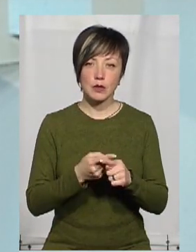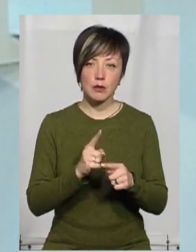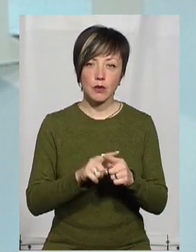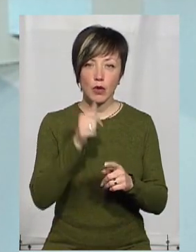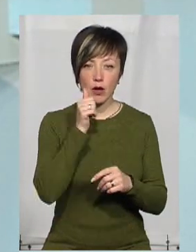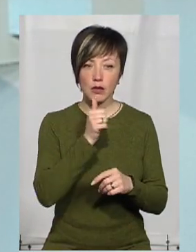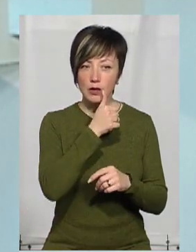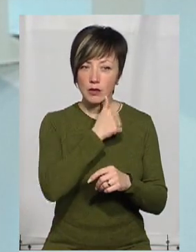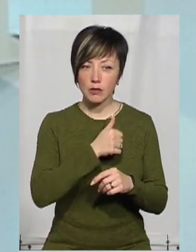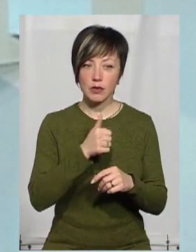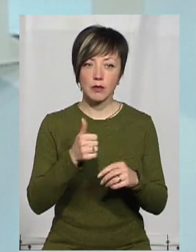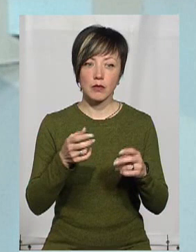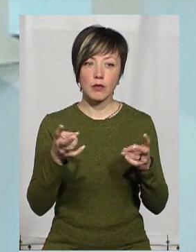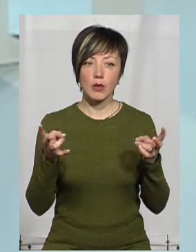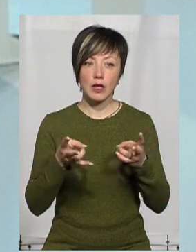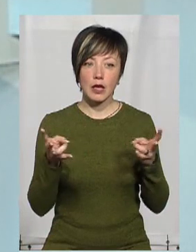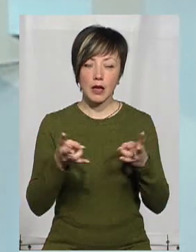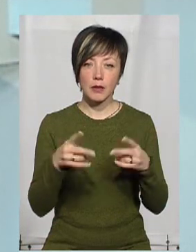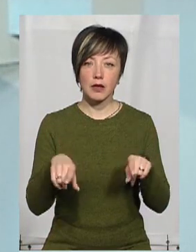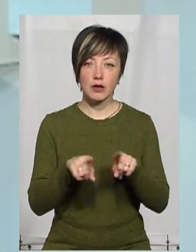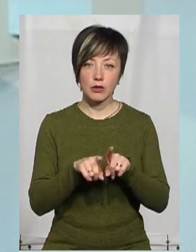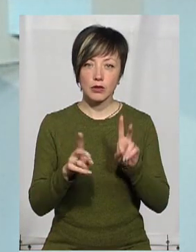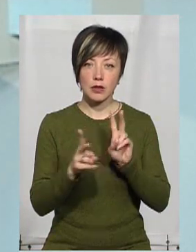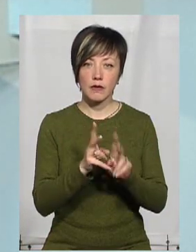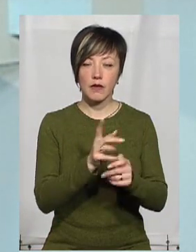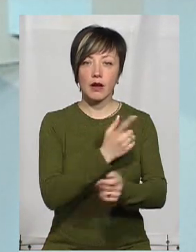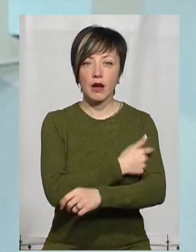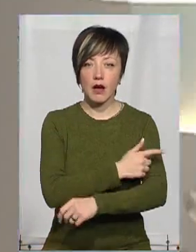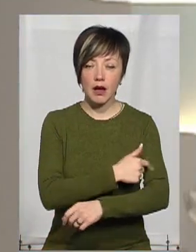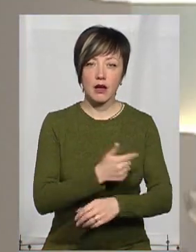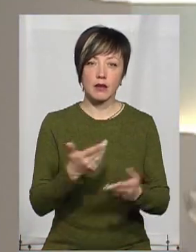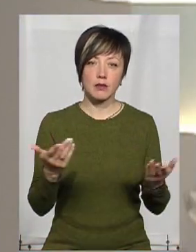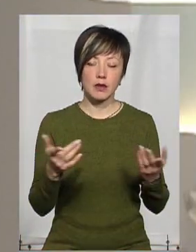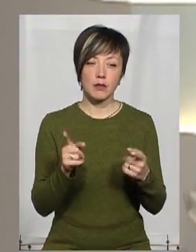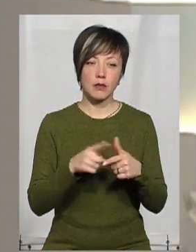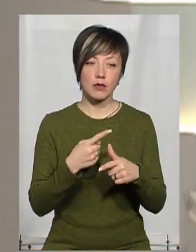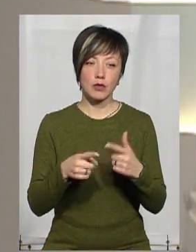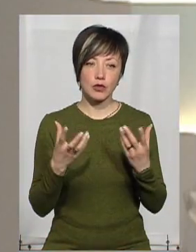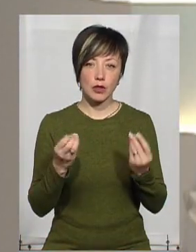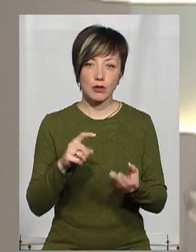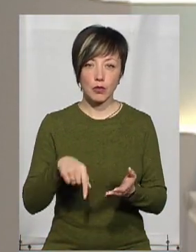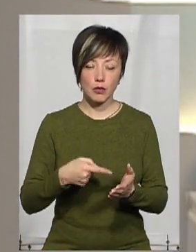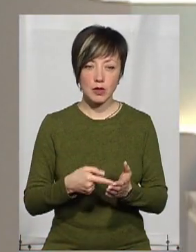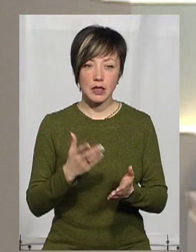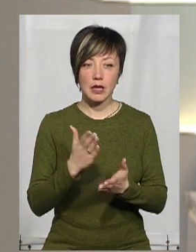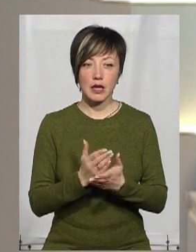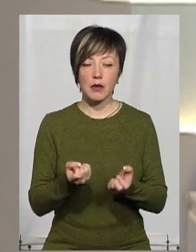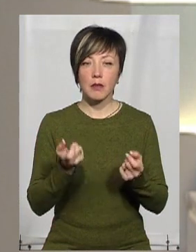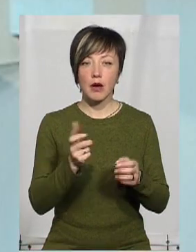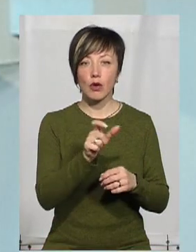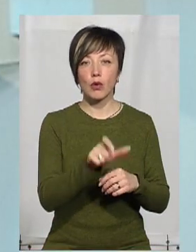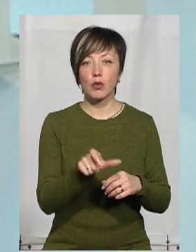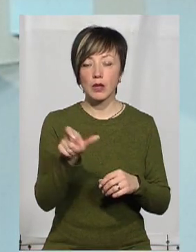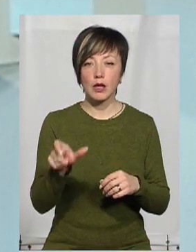було анонімно, ну, саме подрепи, з якими вони теж стикаються в лікарнями, ну, або ще десь по місту. Є пару людей,